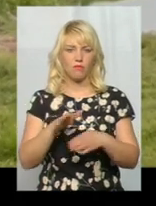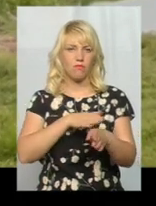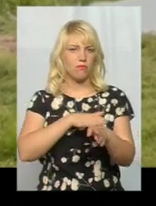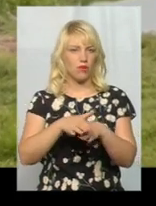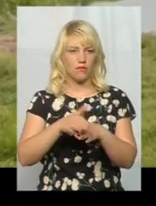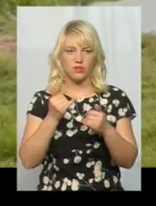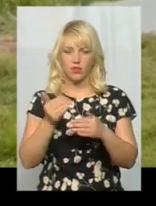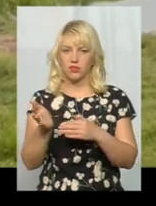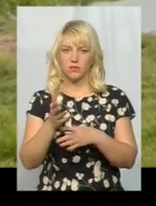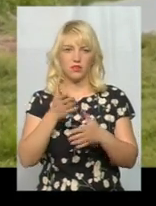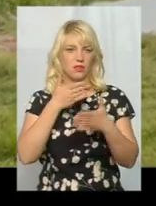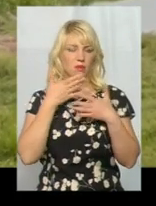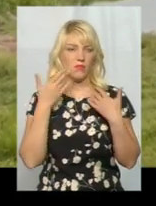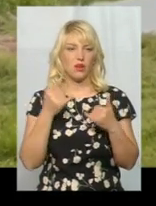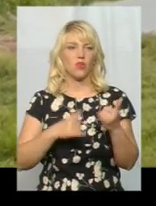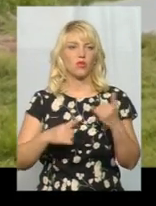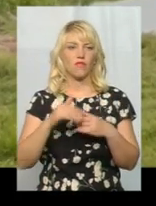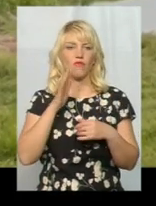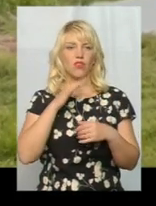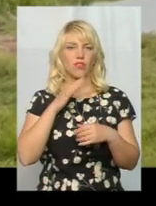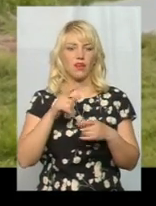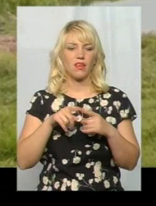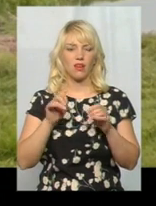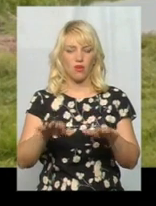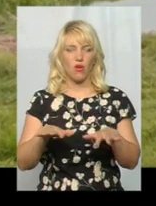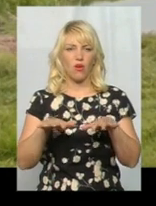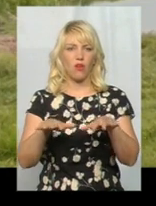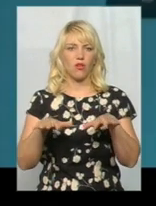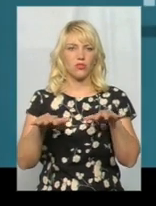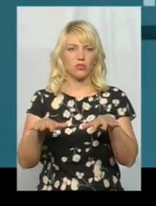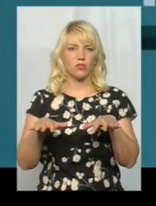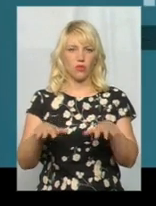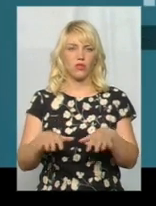її нема, вода, де, тіпа, Остоніка зробили. З річки зробили Остоніку».